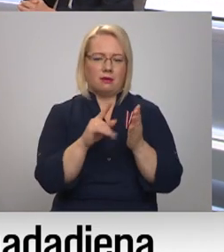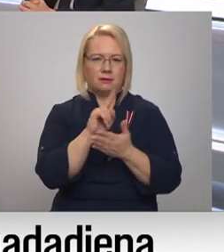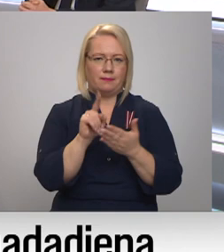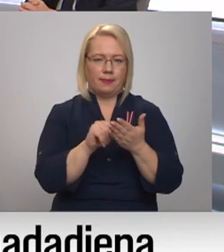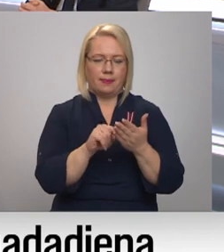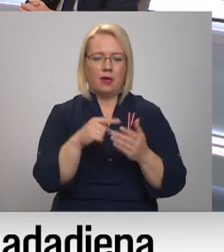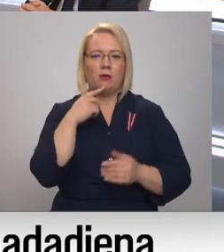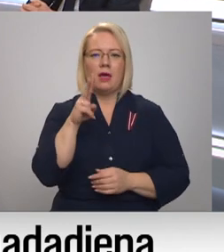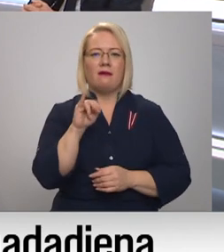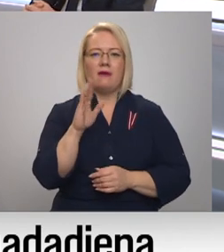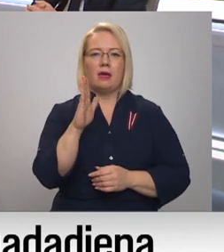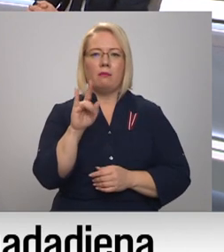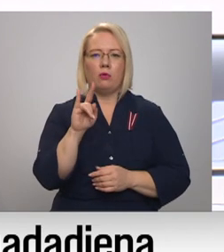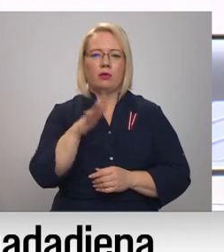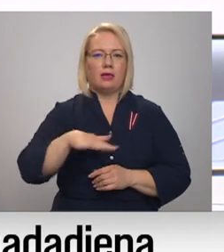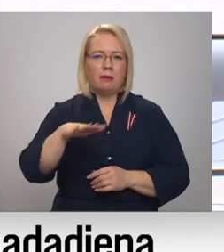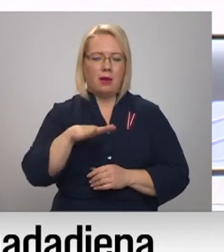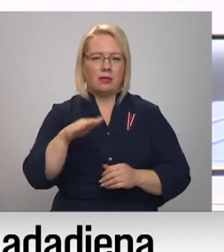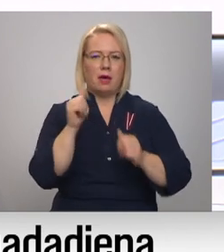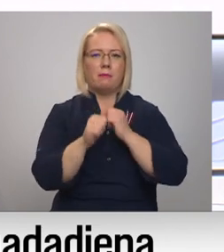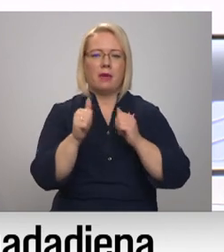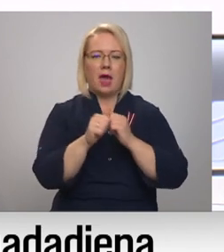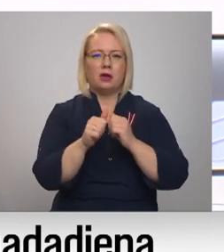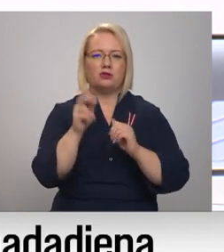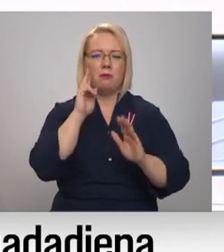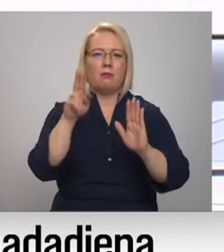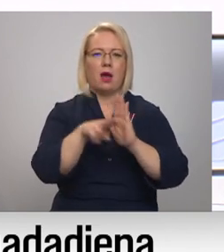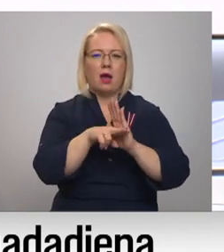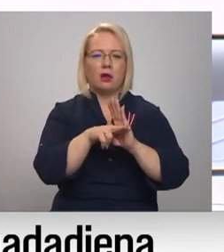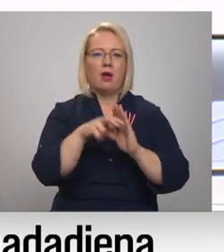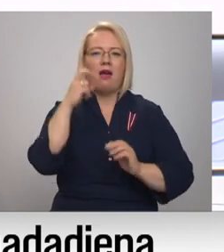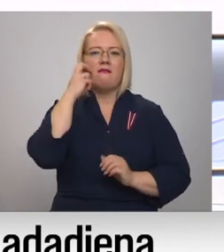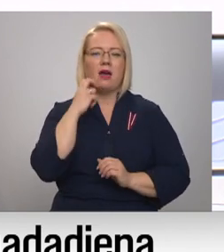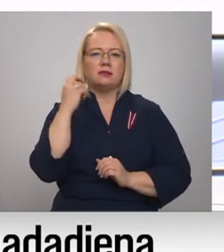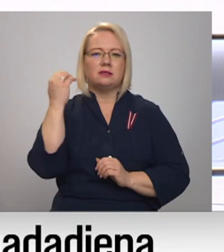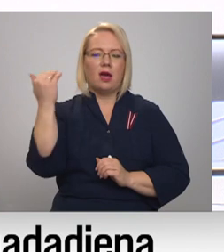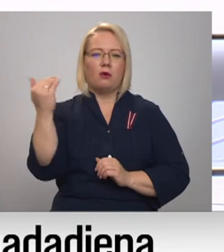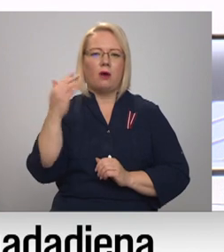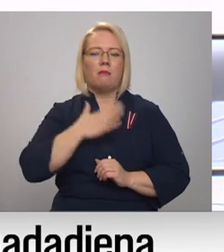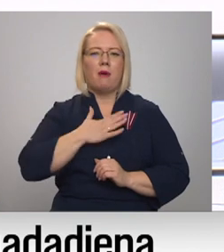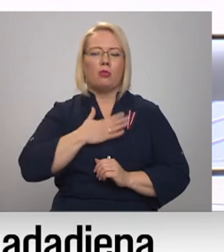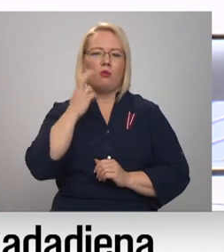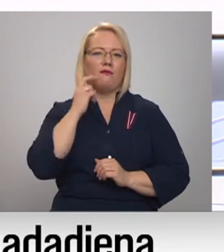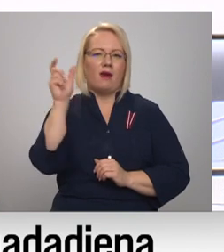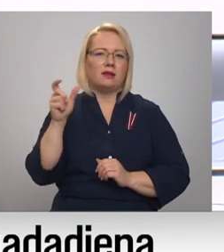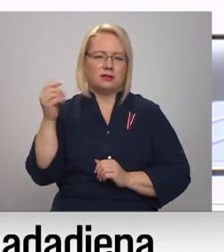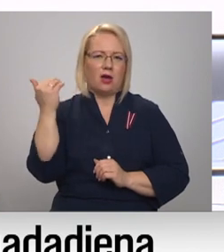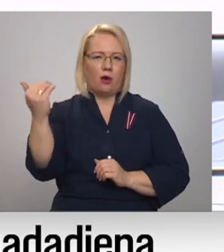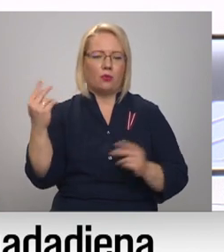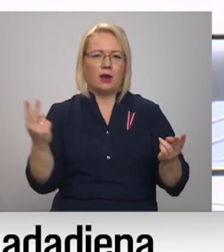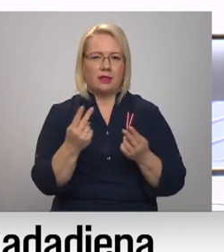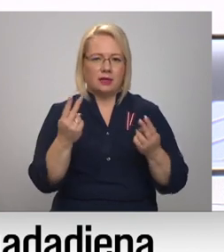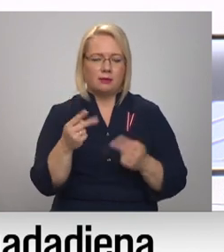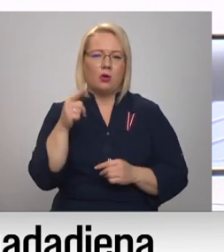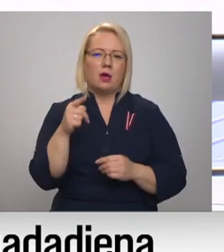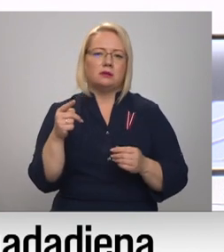Vimba ģimenē diezgan bieži tiek pakārtots vecāko vimbu, vecāko tradīcijām.